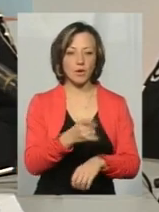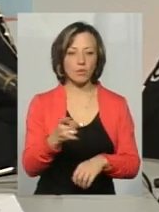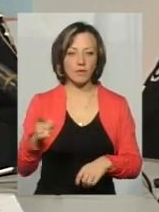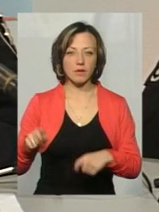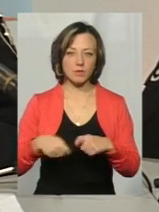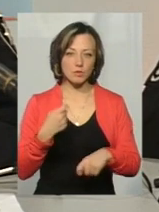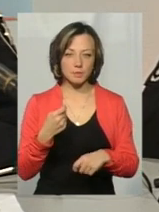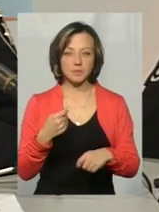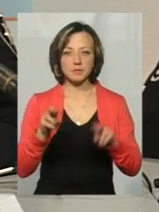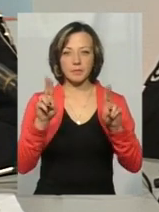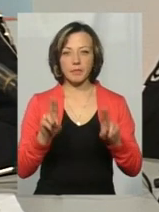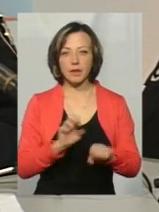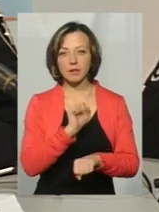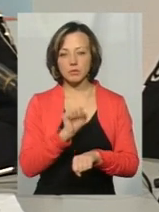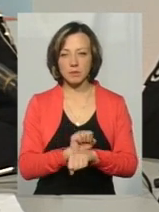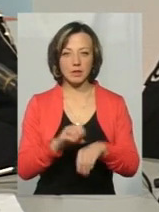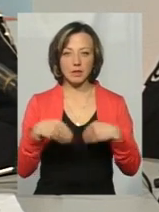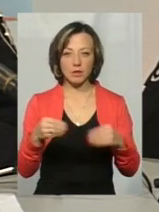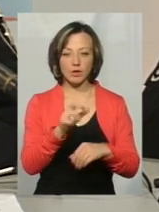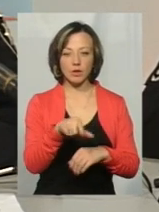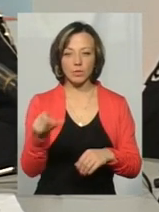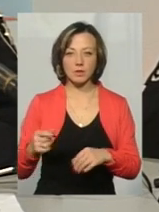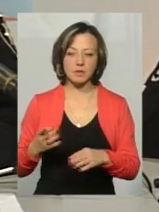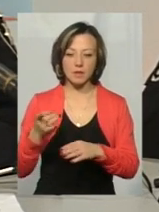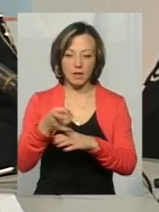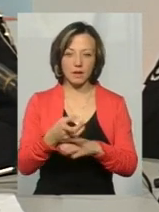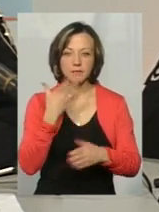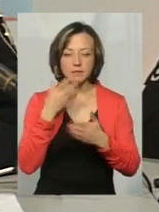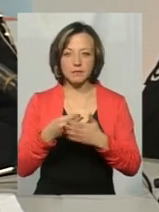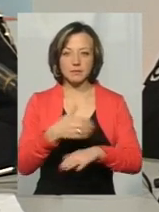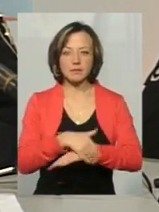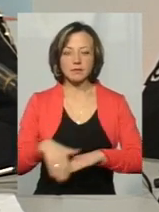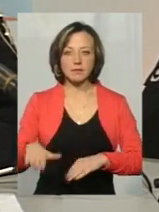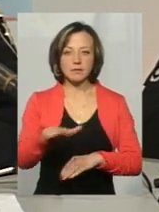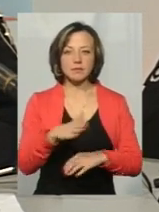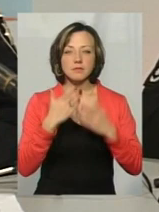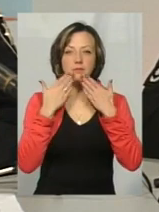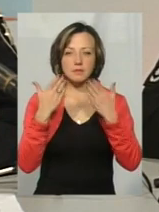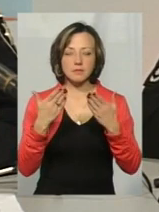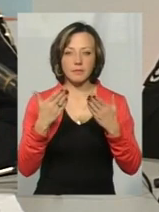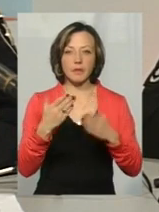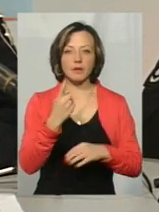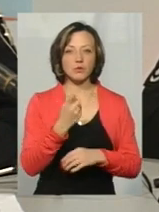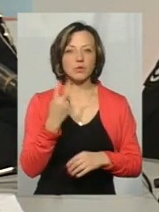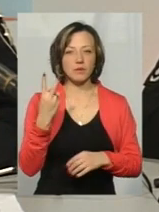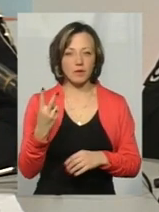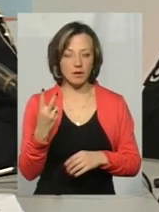порушують правила зупинки, не дають можливість людям заїхати в двір власний. Потрібно звертатися на лінію 102,